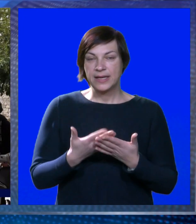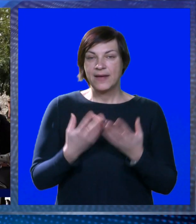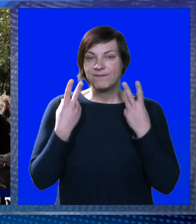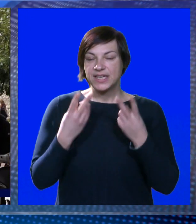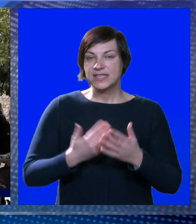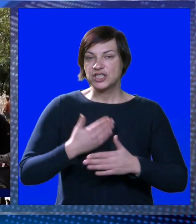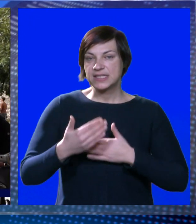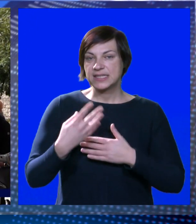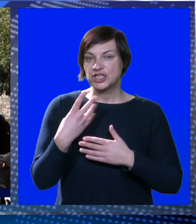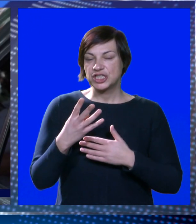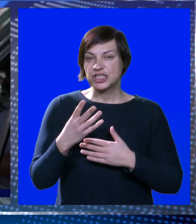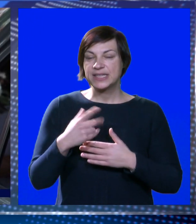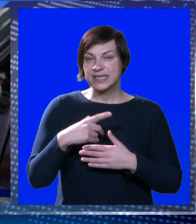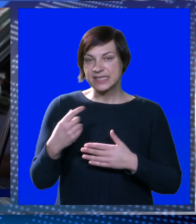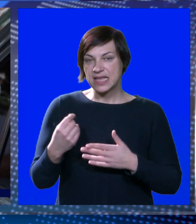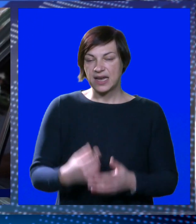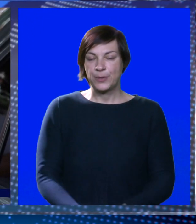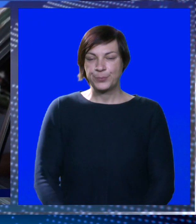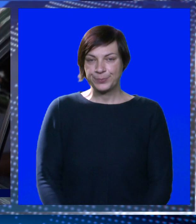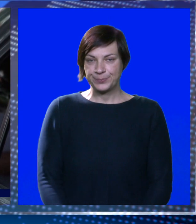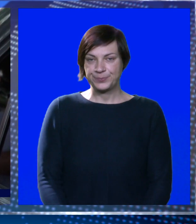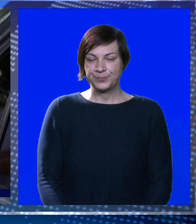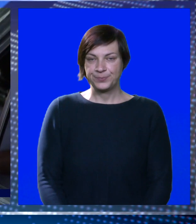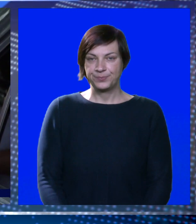režim vrijediće za sljedeće 14. dnevno razdoblje.